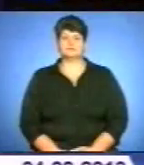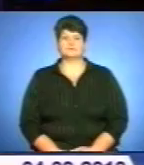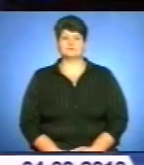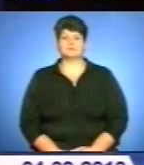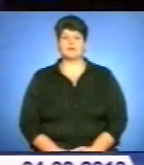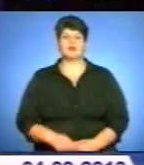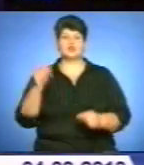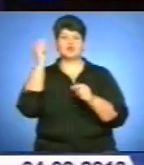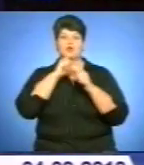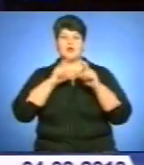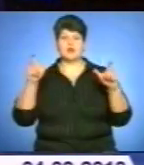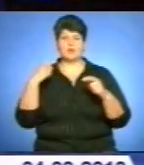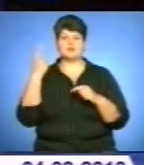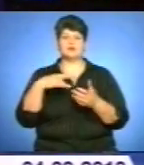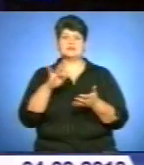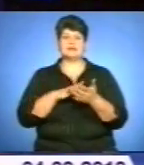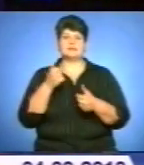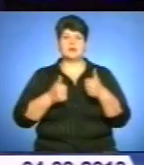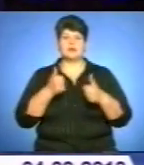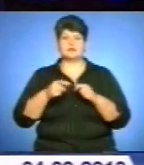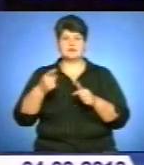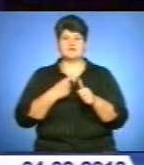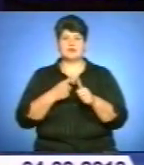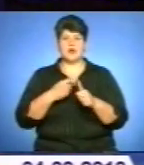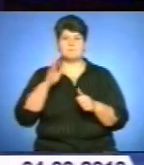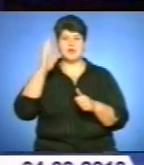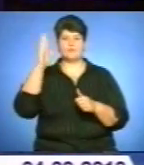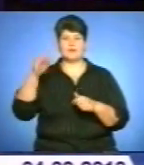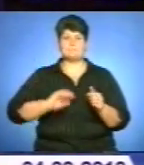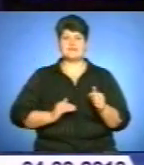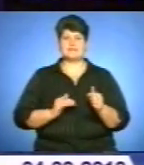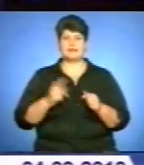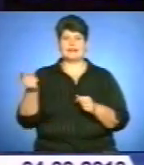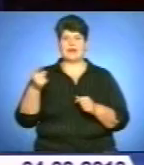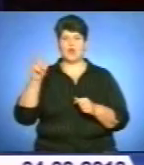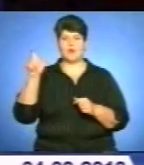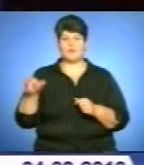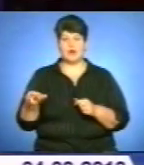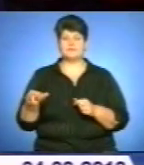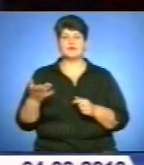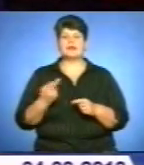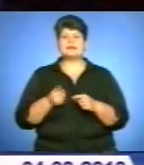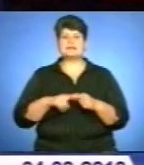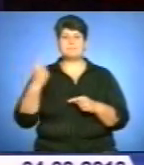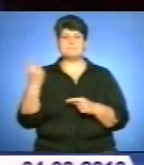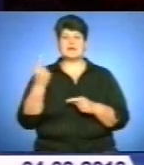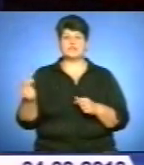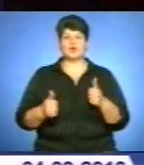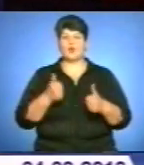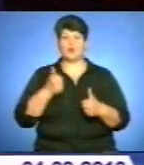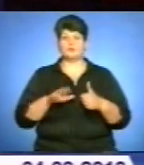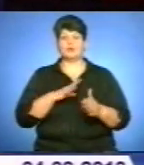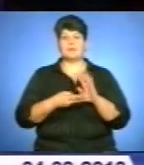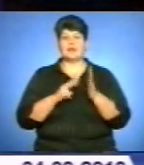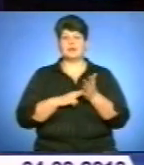Школярі обласного центру змагалися за звання «Майбутній бізнесмен Тернополя». Це перший конкурс, в якому учасники складали плани